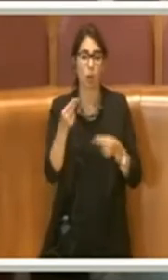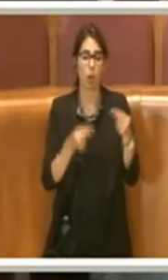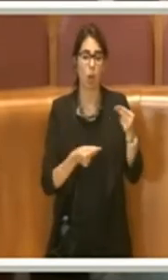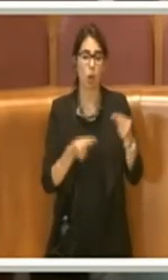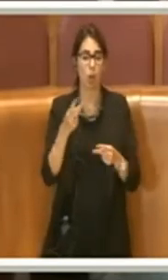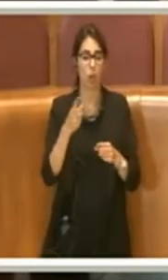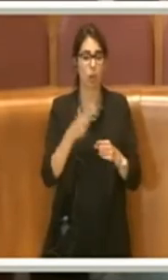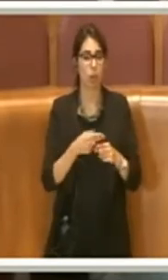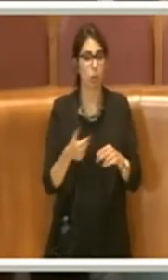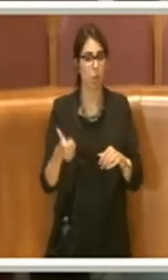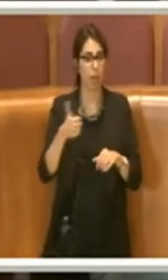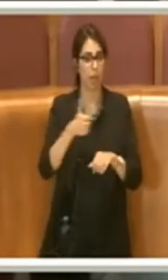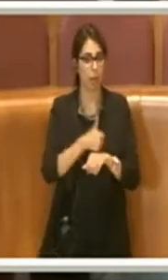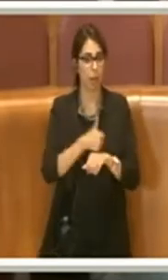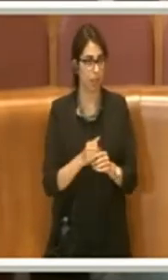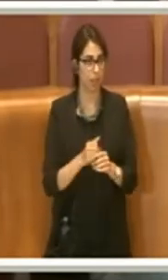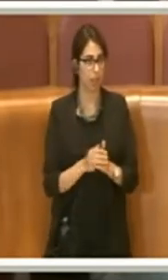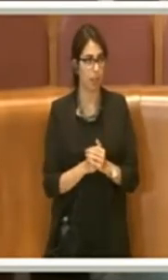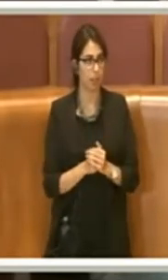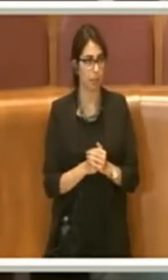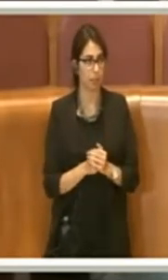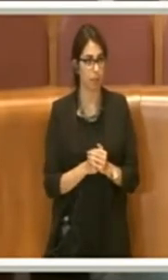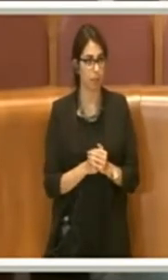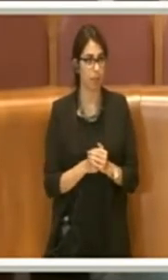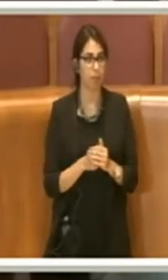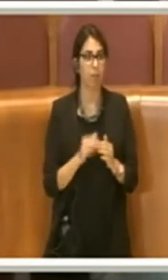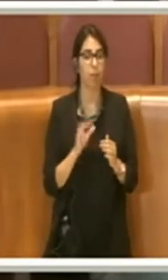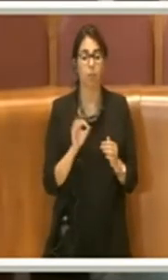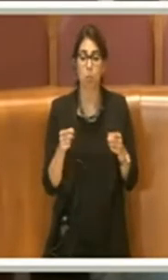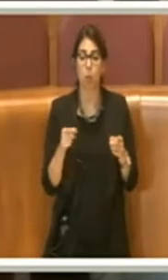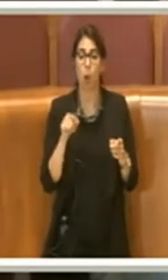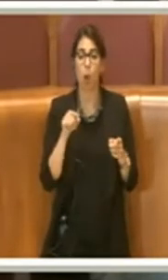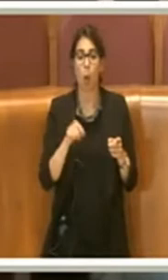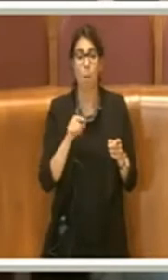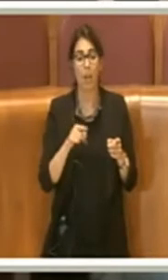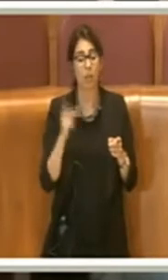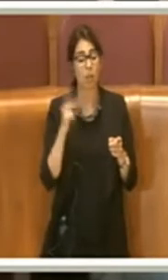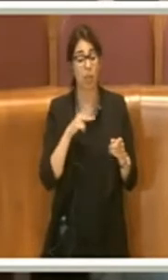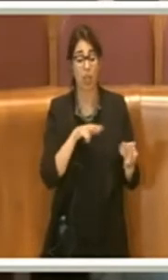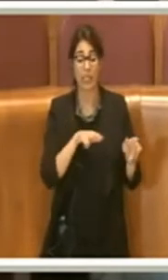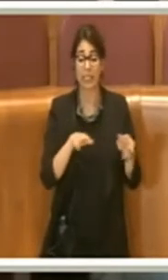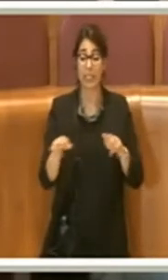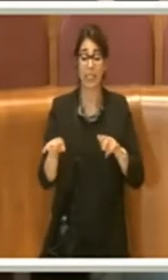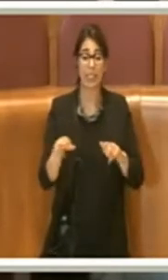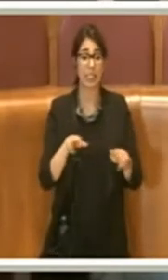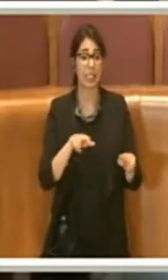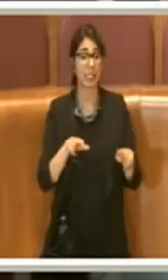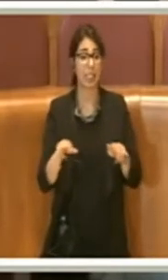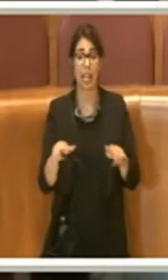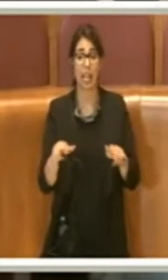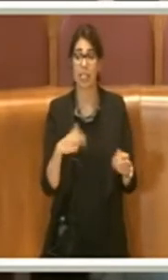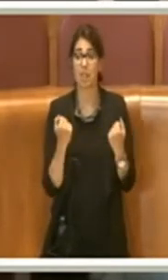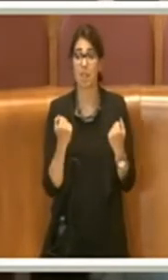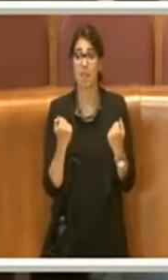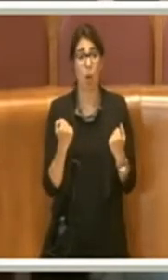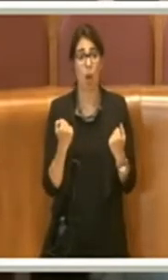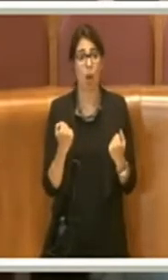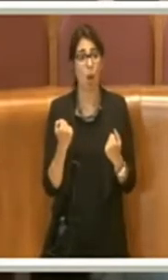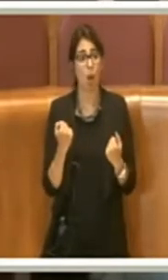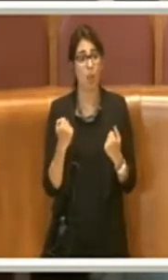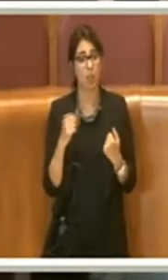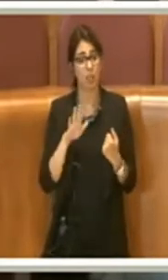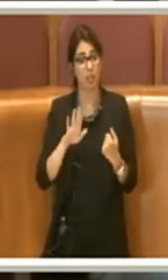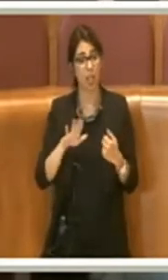Capitale, vado a dire in un momento di forte stress per l'amministrazione,